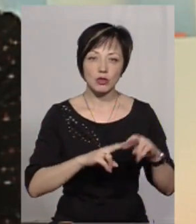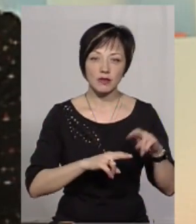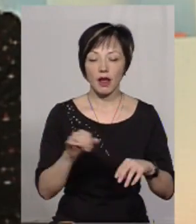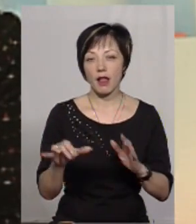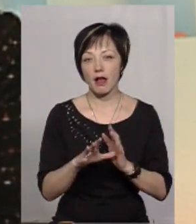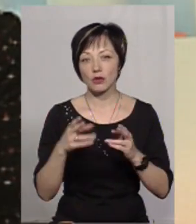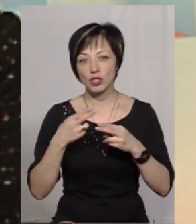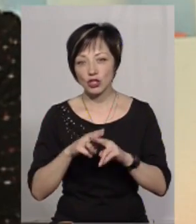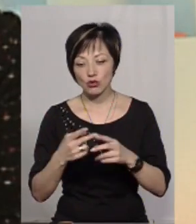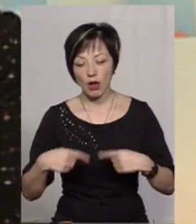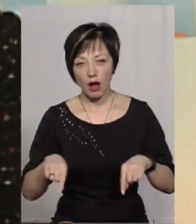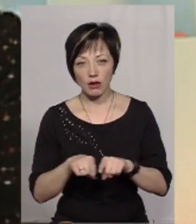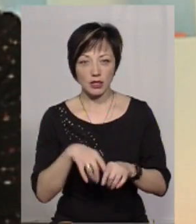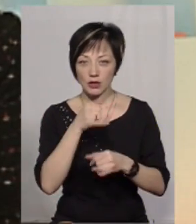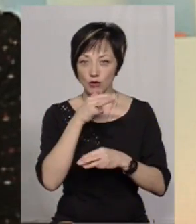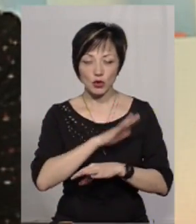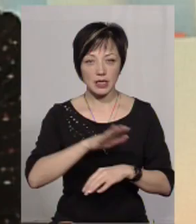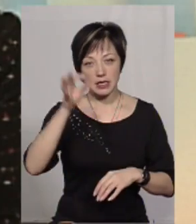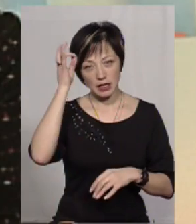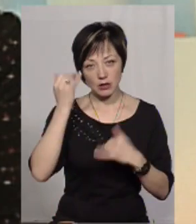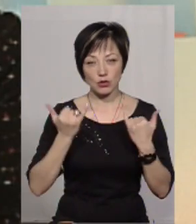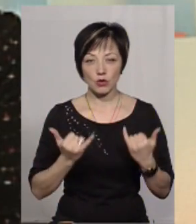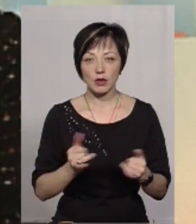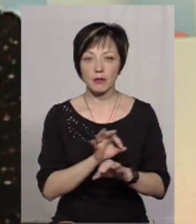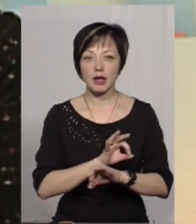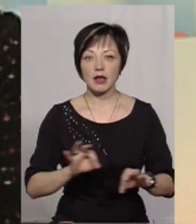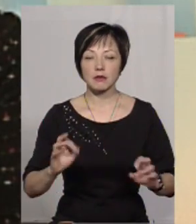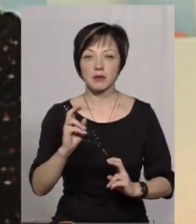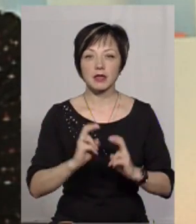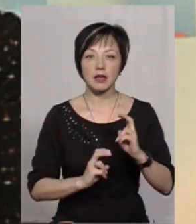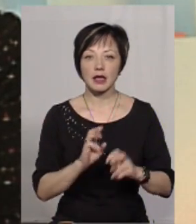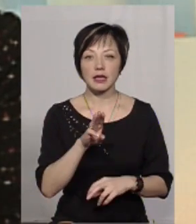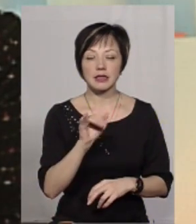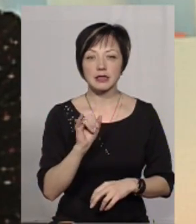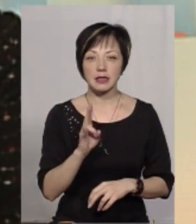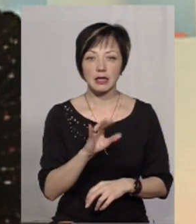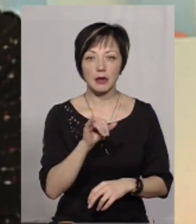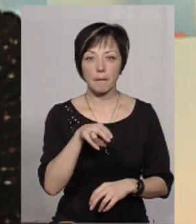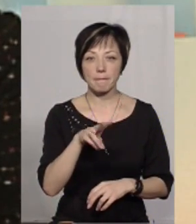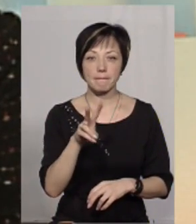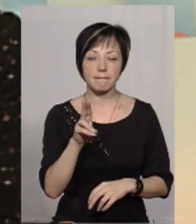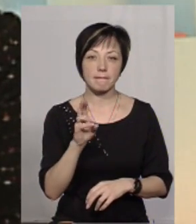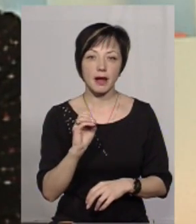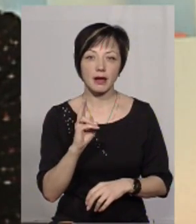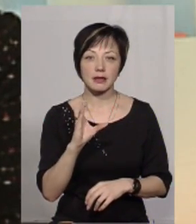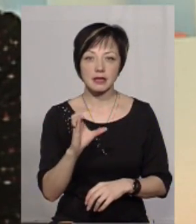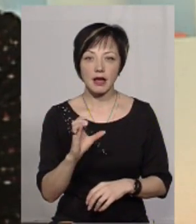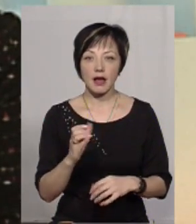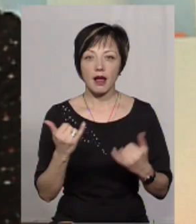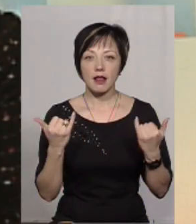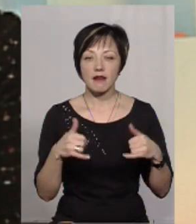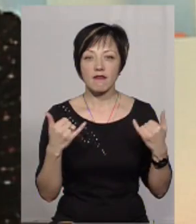електротехнічної галузі. Я не можу не згадати сьогодні наше прекрасне підприємство Тін Імпекс, яке є єдиним сьогодні ливарним